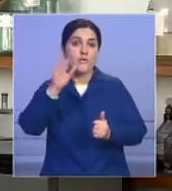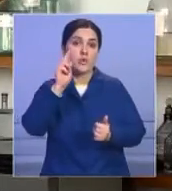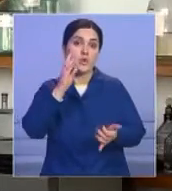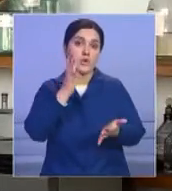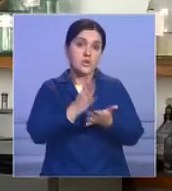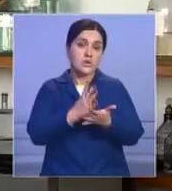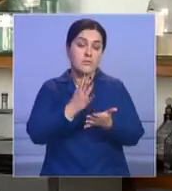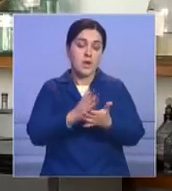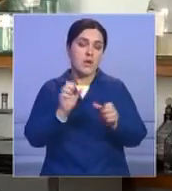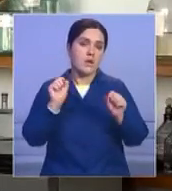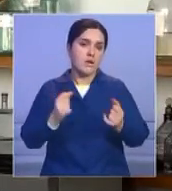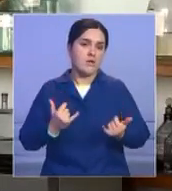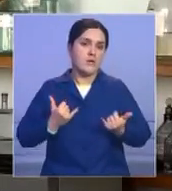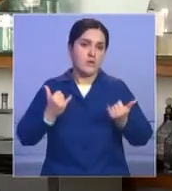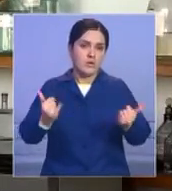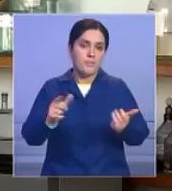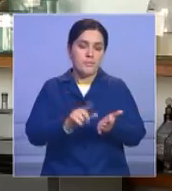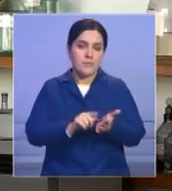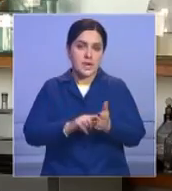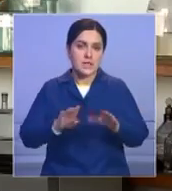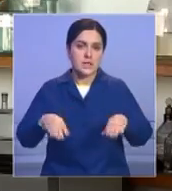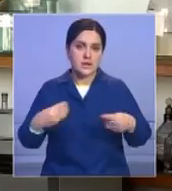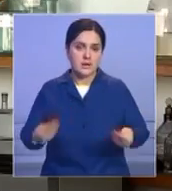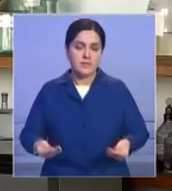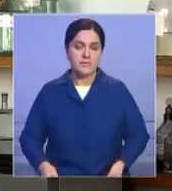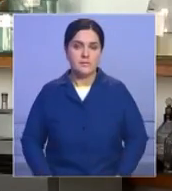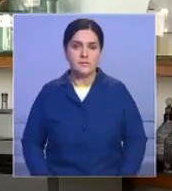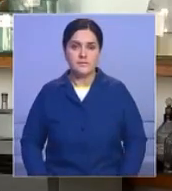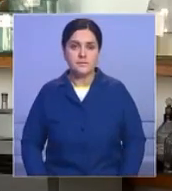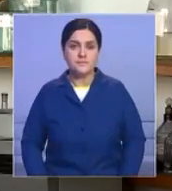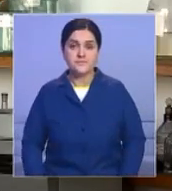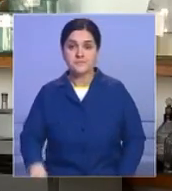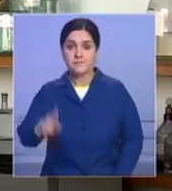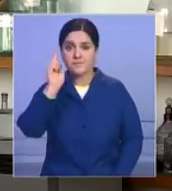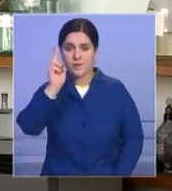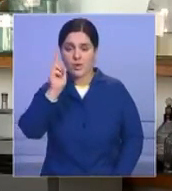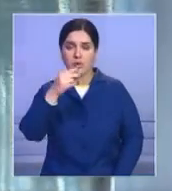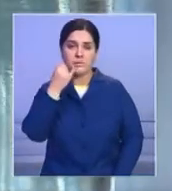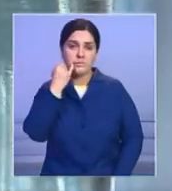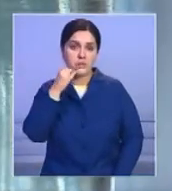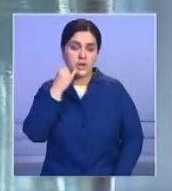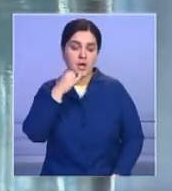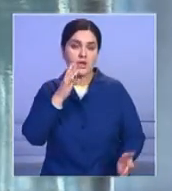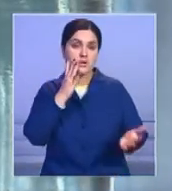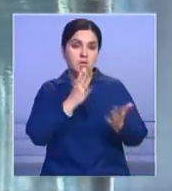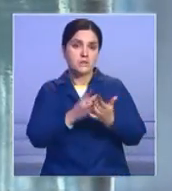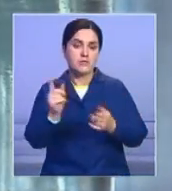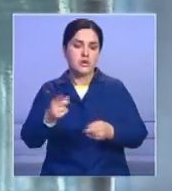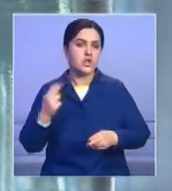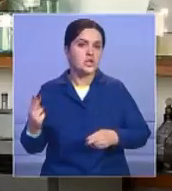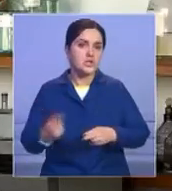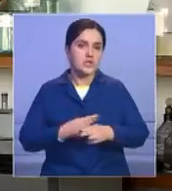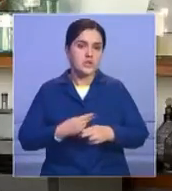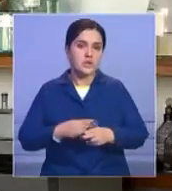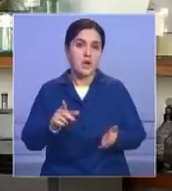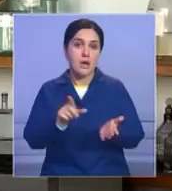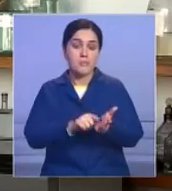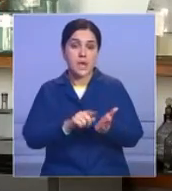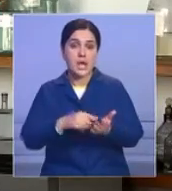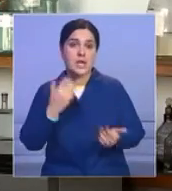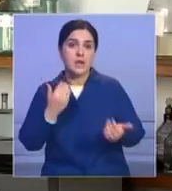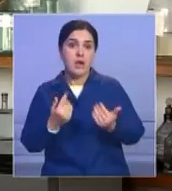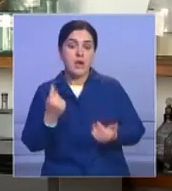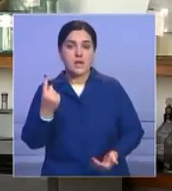А сейчас кто получает четверки, они тоже уже не получают. Лишились именно получения стипендии. Если вот, например, одна четверка или две